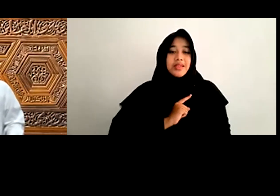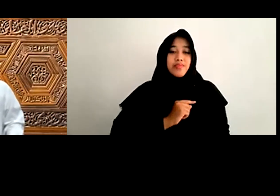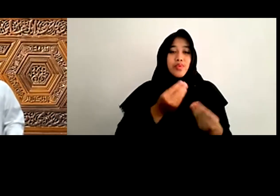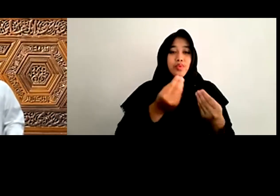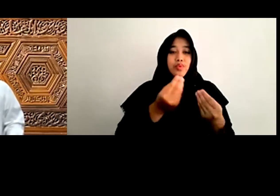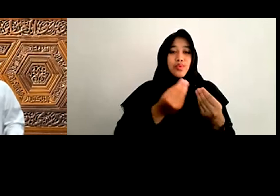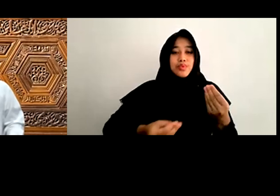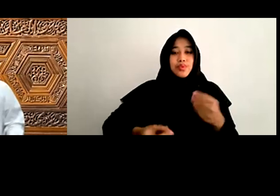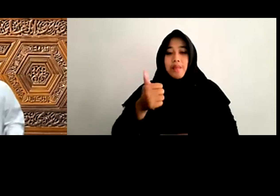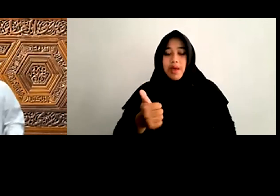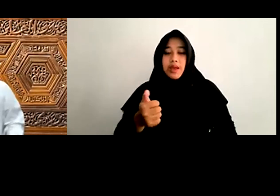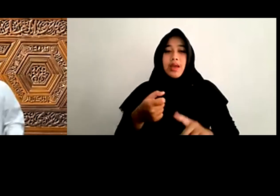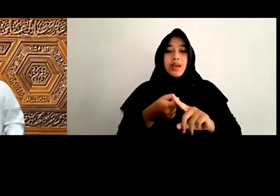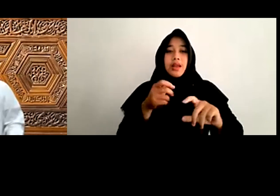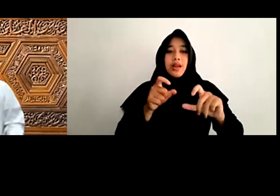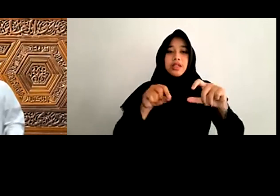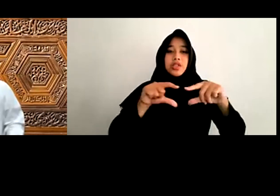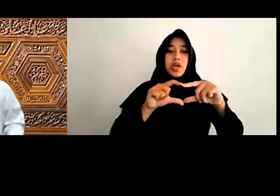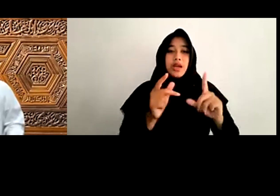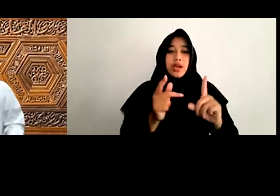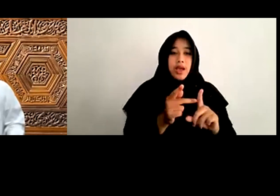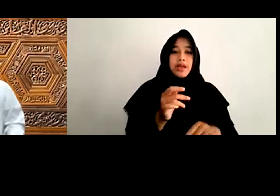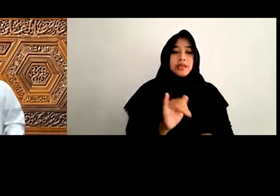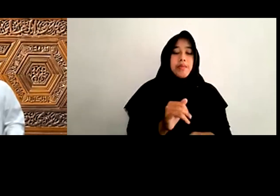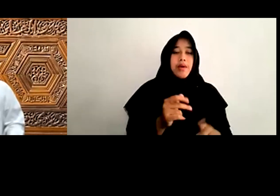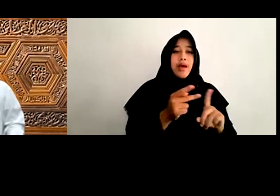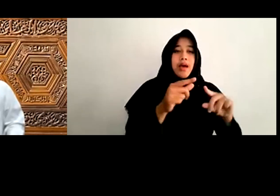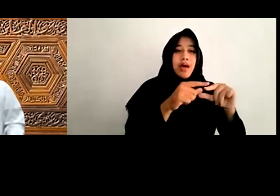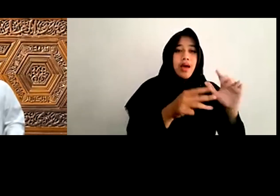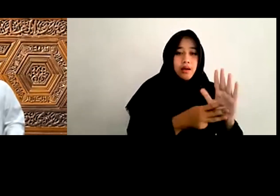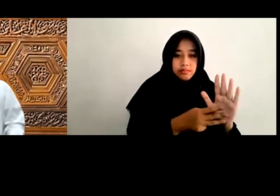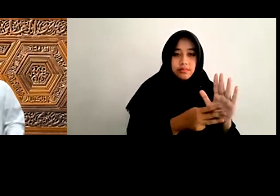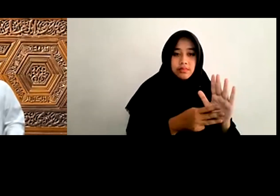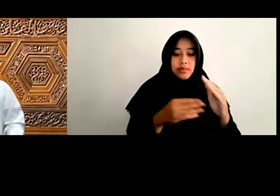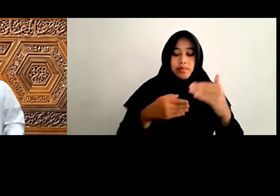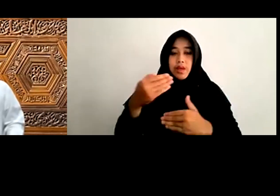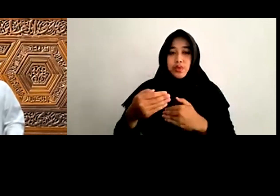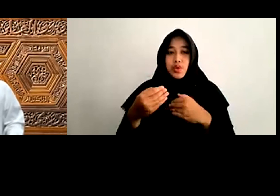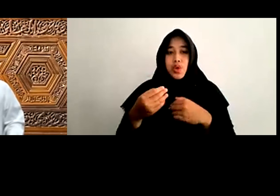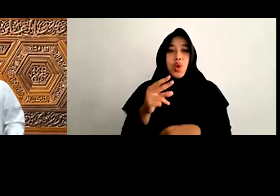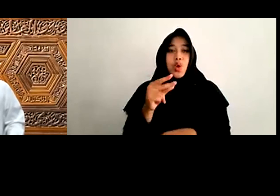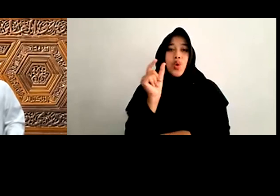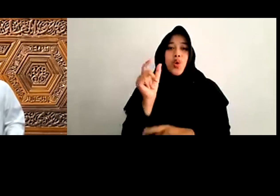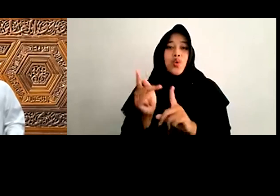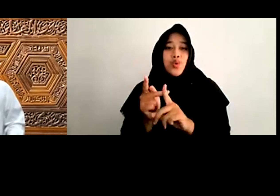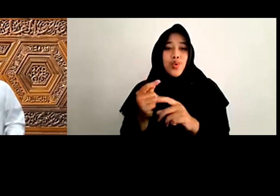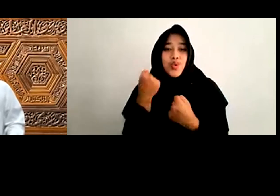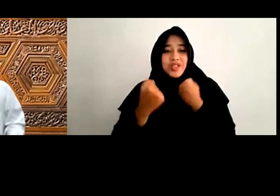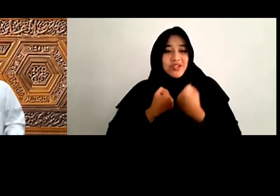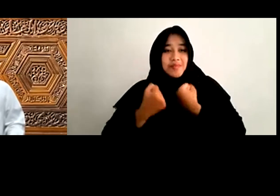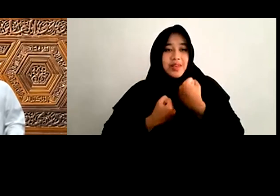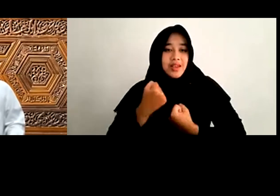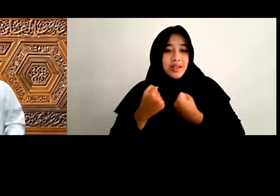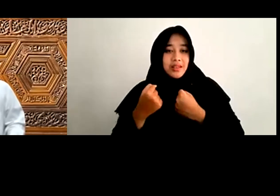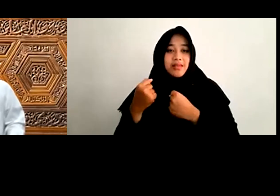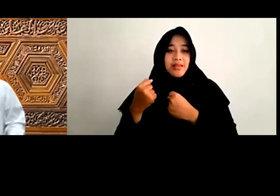Untuk kemudian Dijadikan Ruh Sepirit Penggerak Peninggian Dan penghormatan Terhadap Martapat